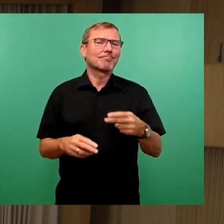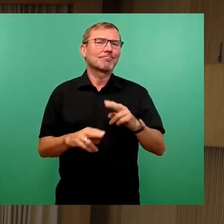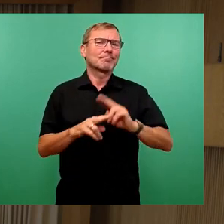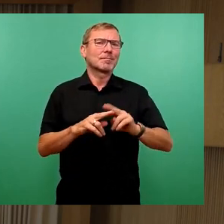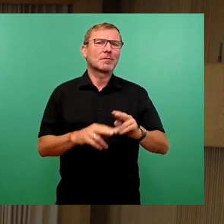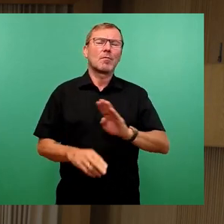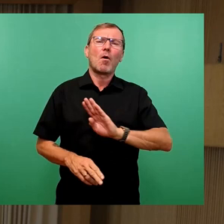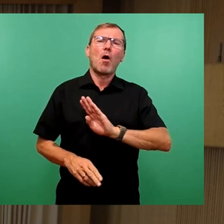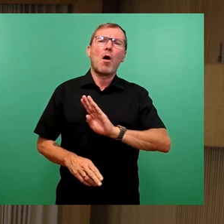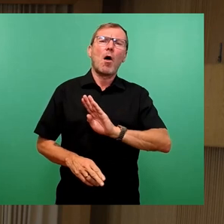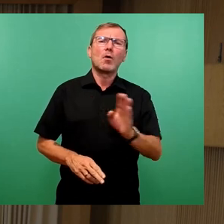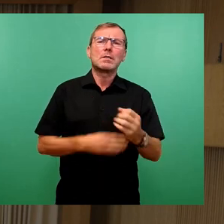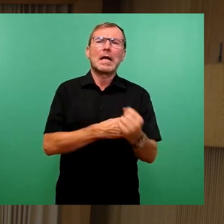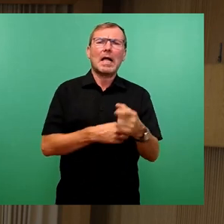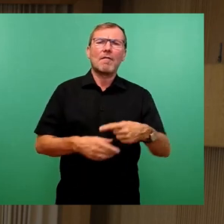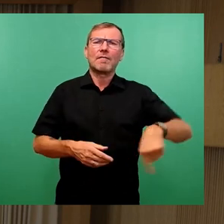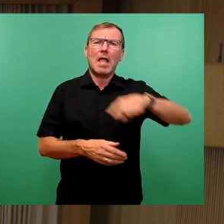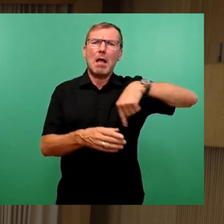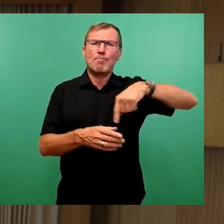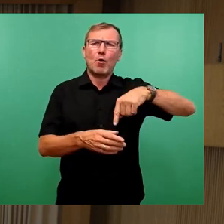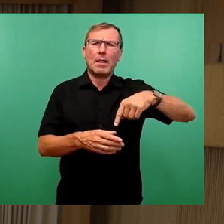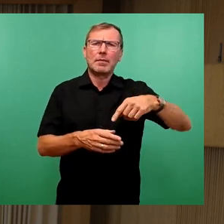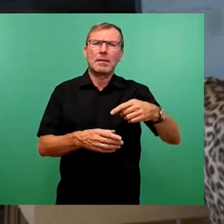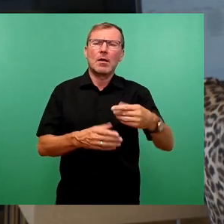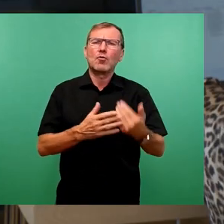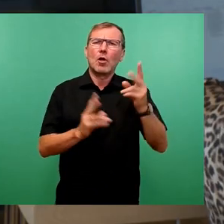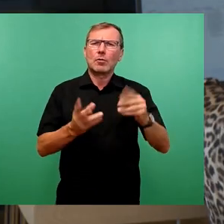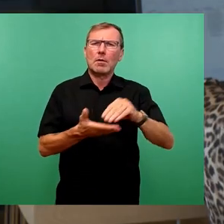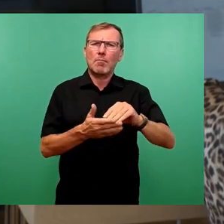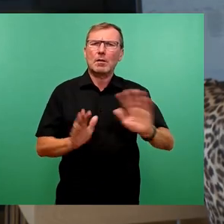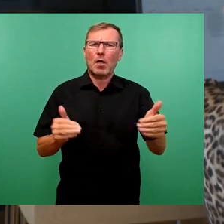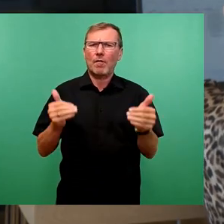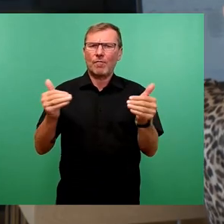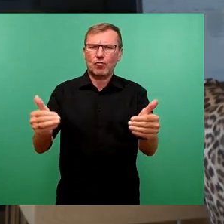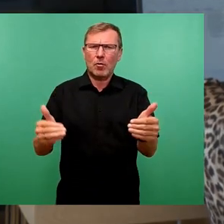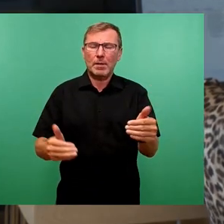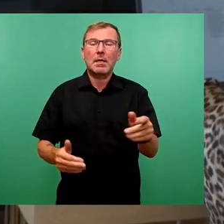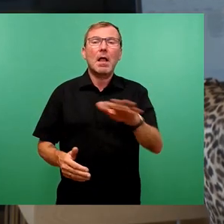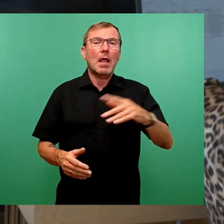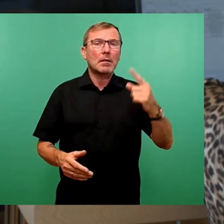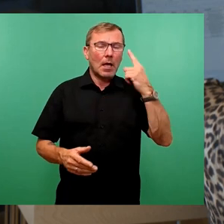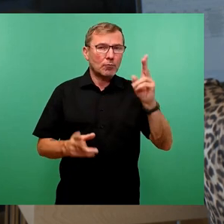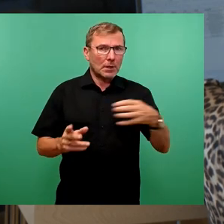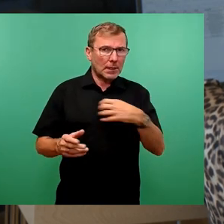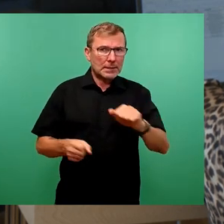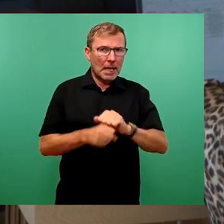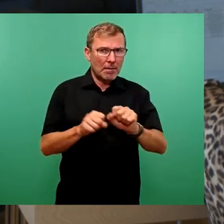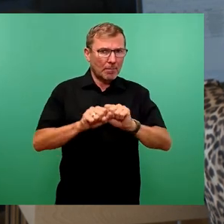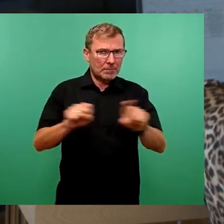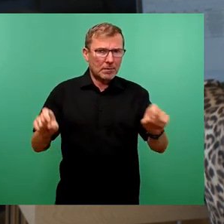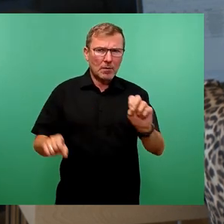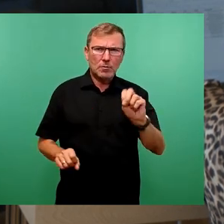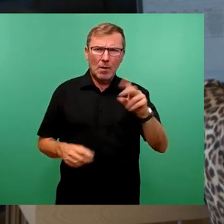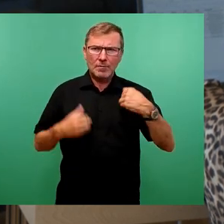Krachtbrunnens auf dem Neustädter Markt verschoben werden. Laut Pressemitteilung der Landeshauptstadt Dresden vom 12. September diesen